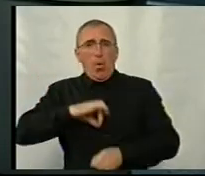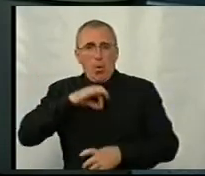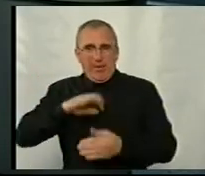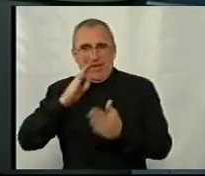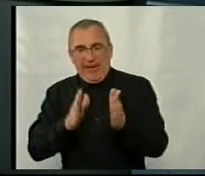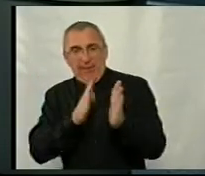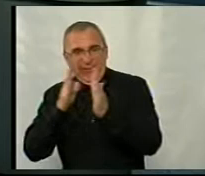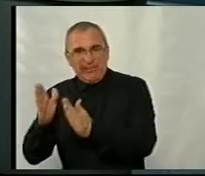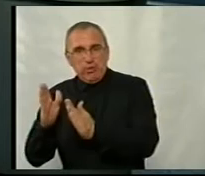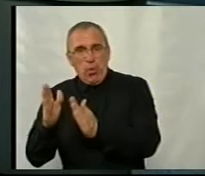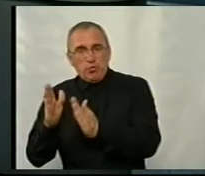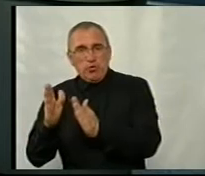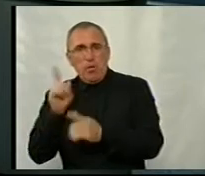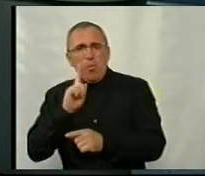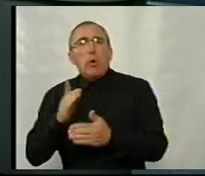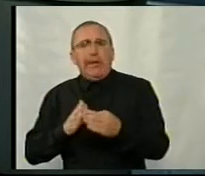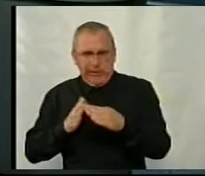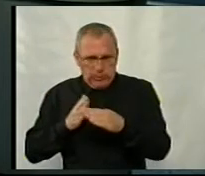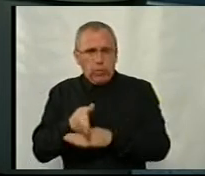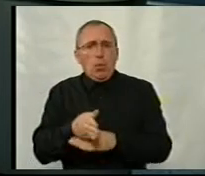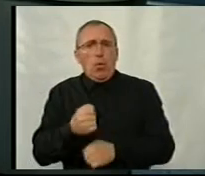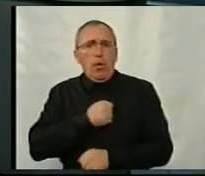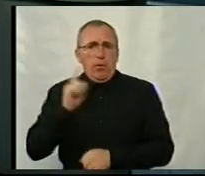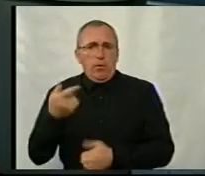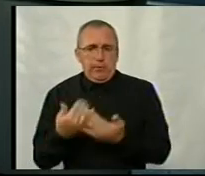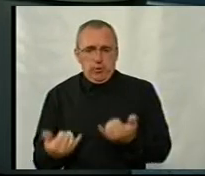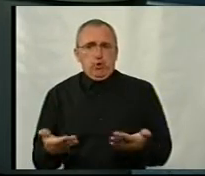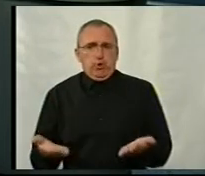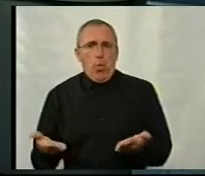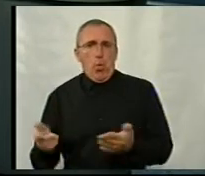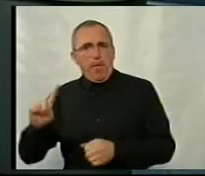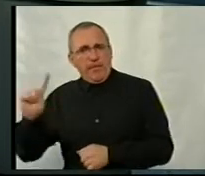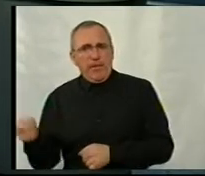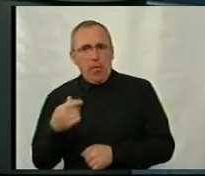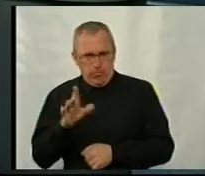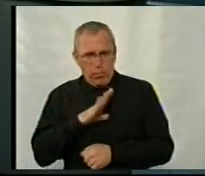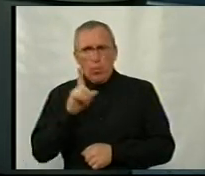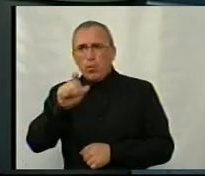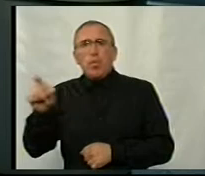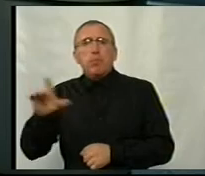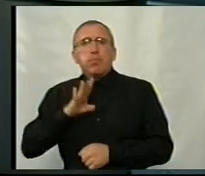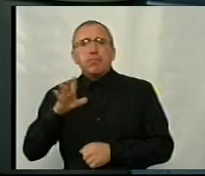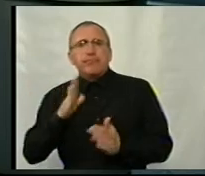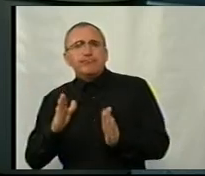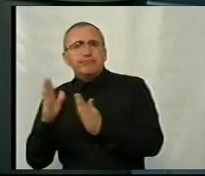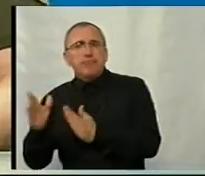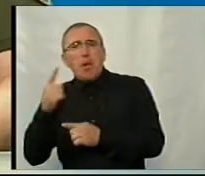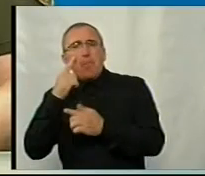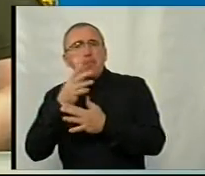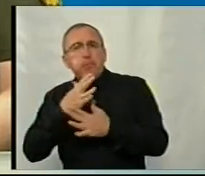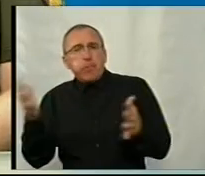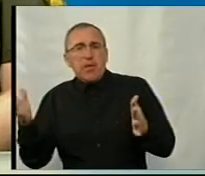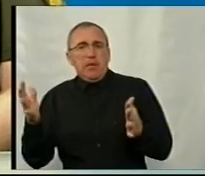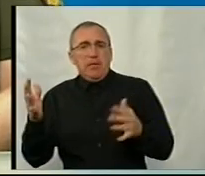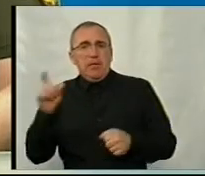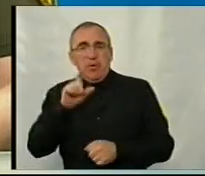відсрочкою, так ідуть до армії? І ось, наприклад, з цього призову, от сьогодні, були такі, які? Більшість юнаків